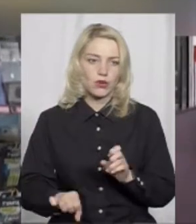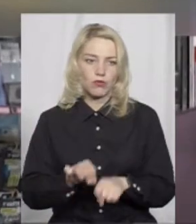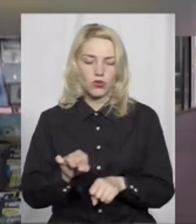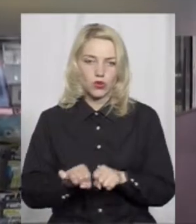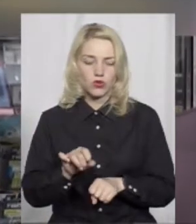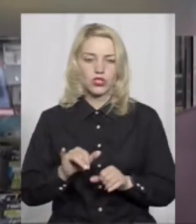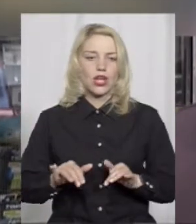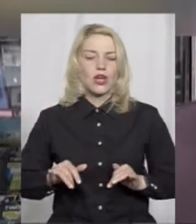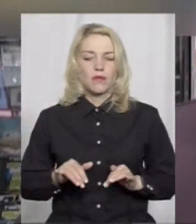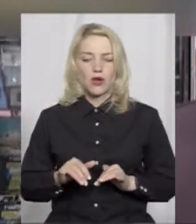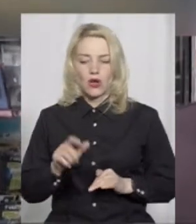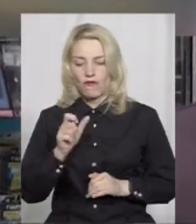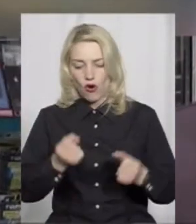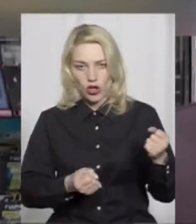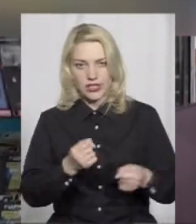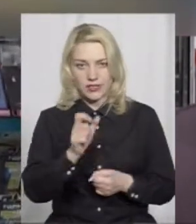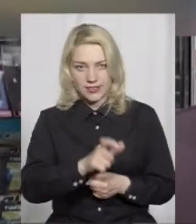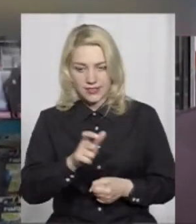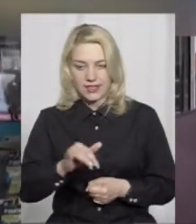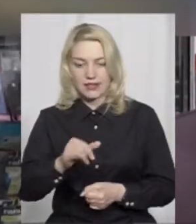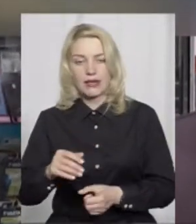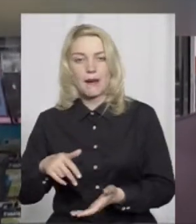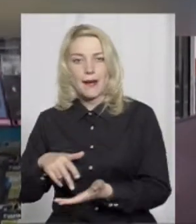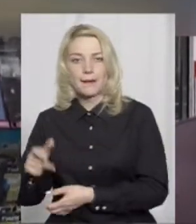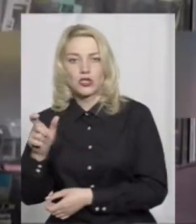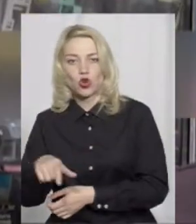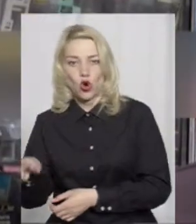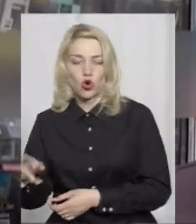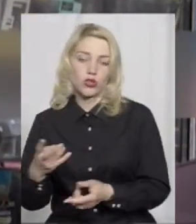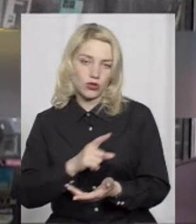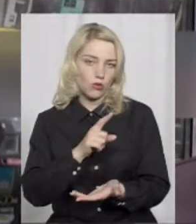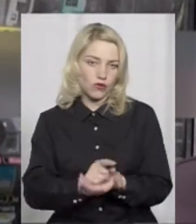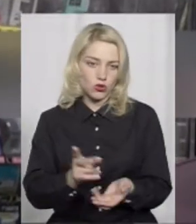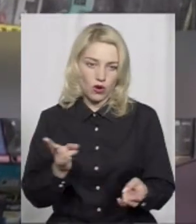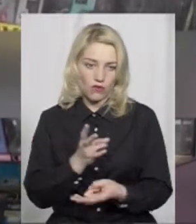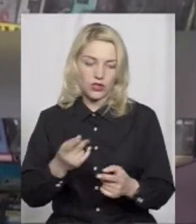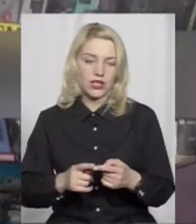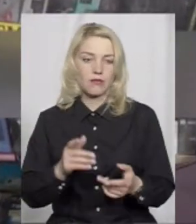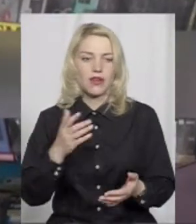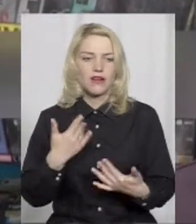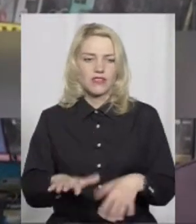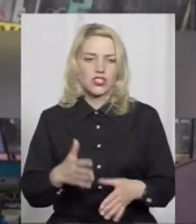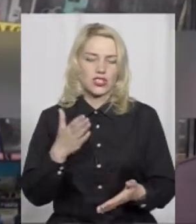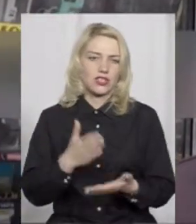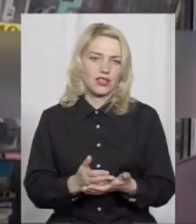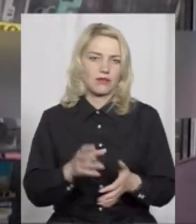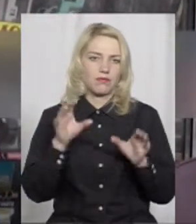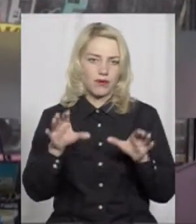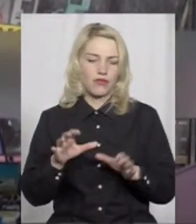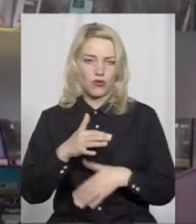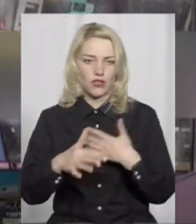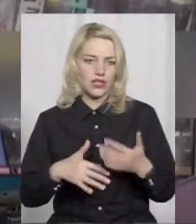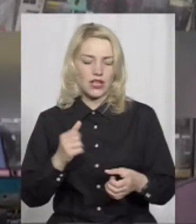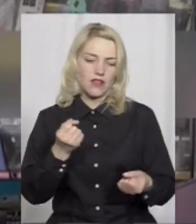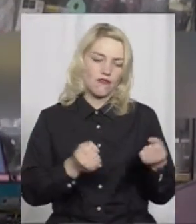так і пішоходи. І це обов'язково треба. Наступив правовий нігілізм і